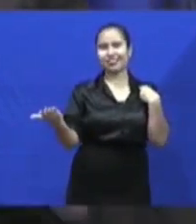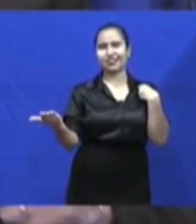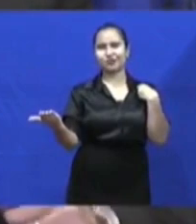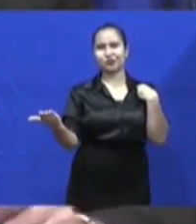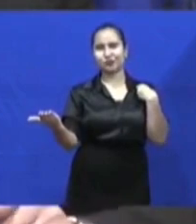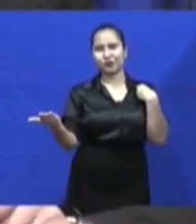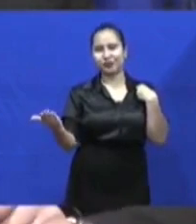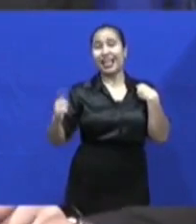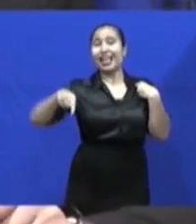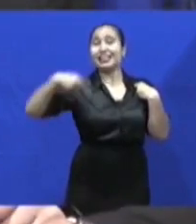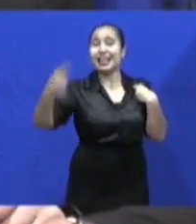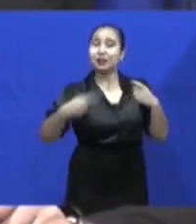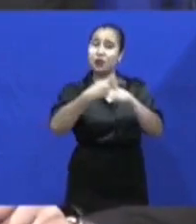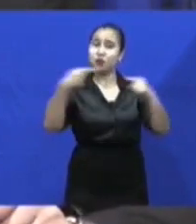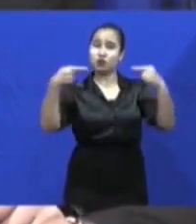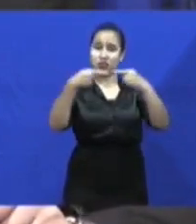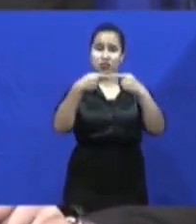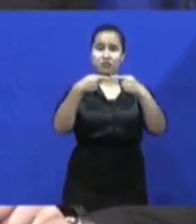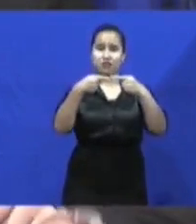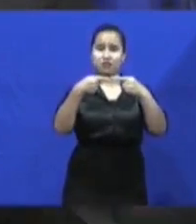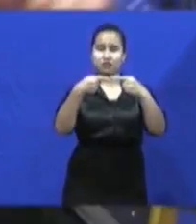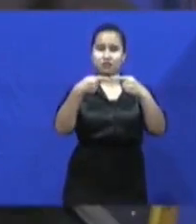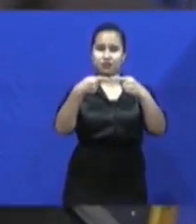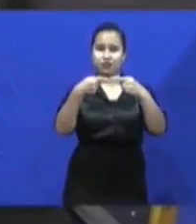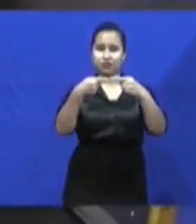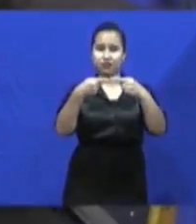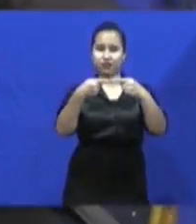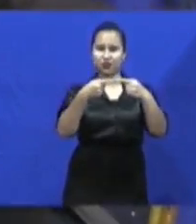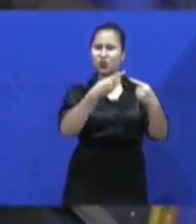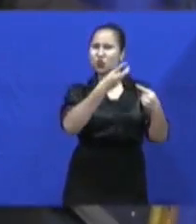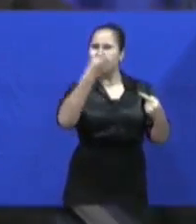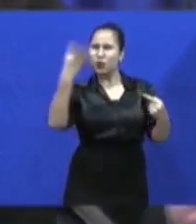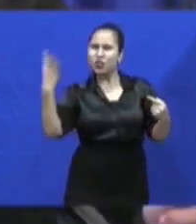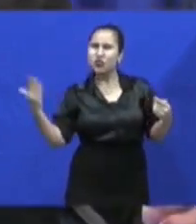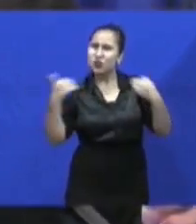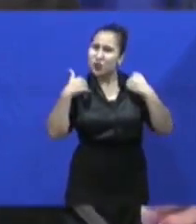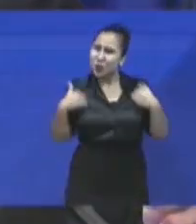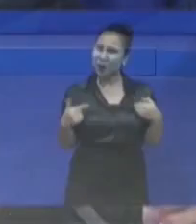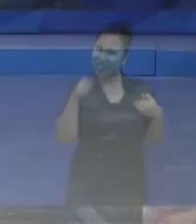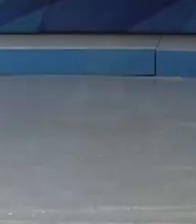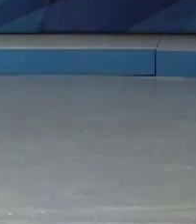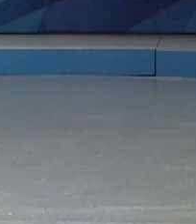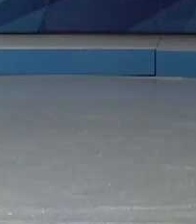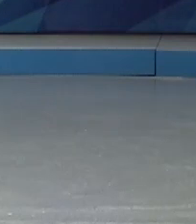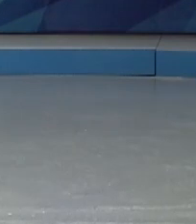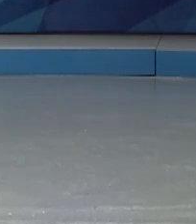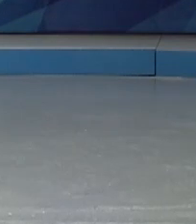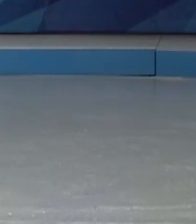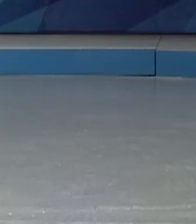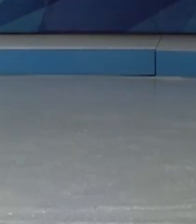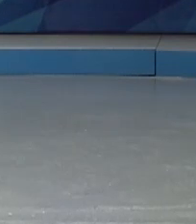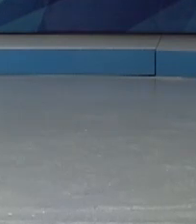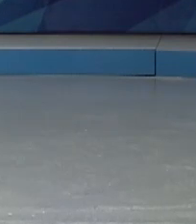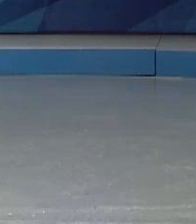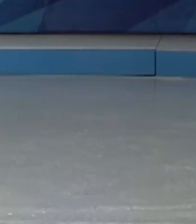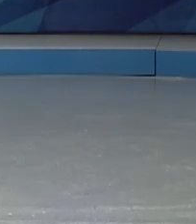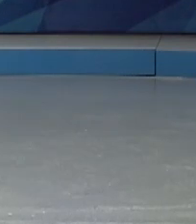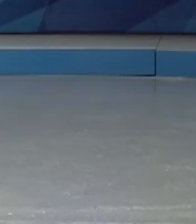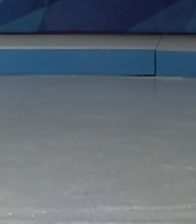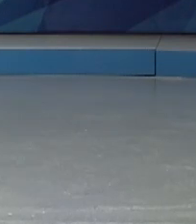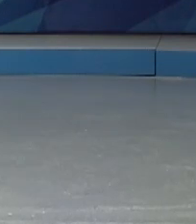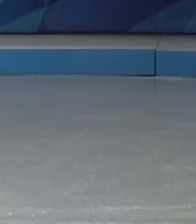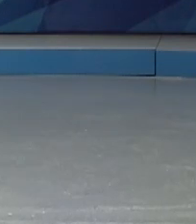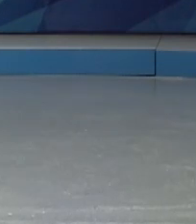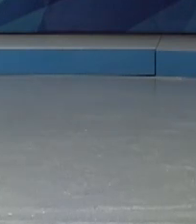-19 besmette personen de tweede lijn zorg, dat zijn de specialisten in de ziekenhuizen en klinieken, behoorlijk zal belasten en